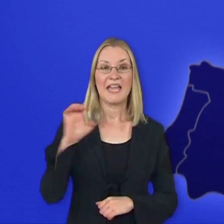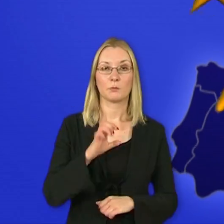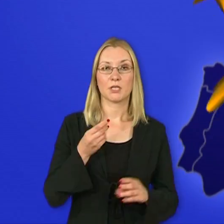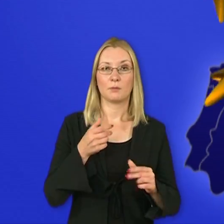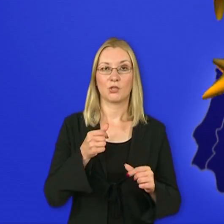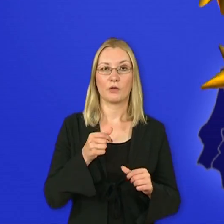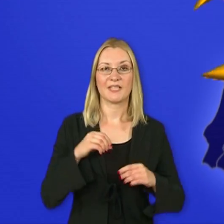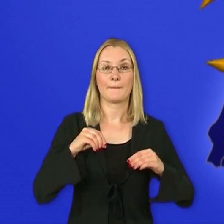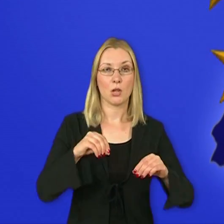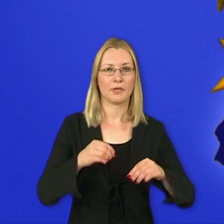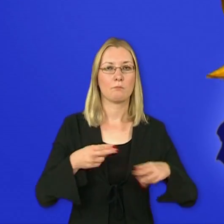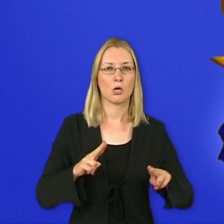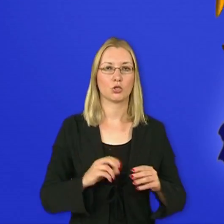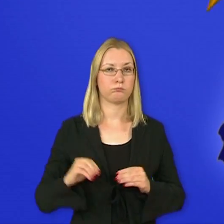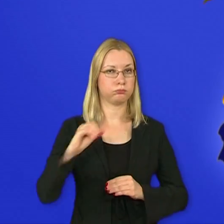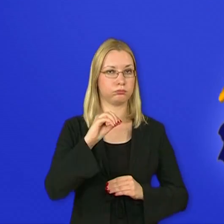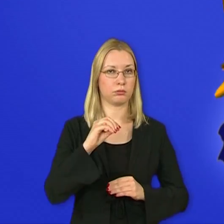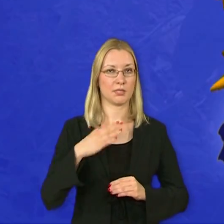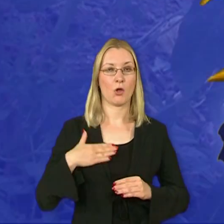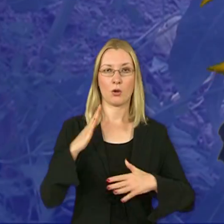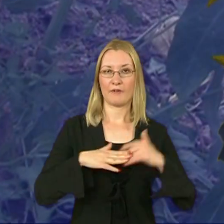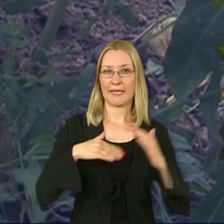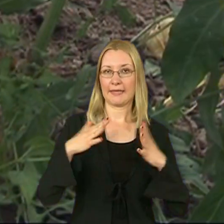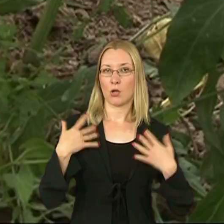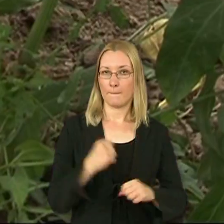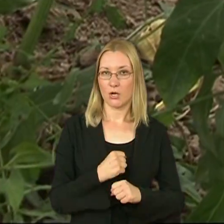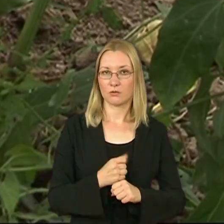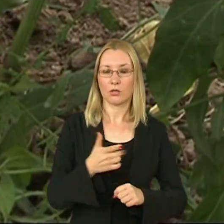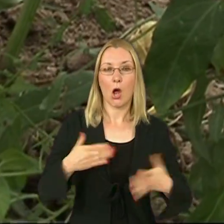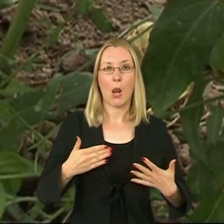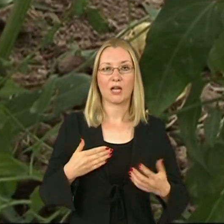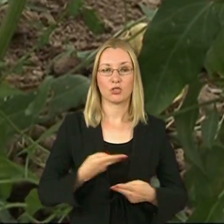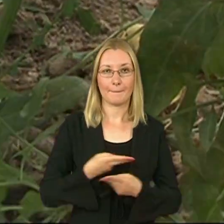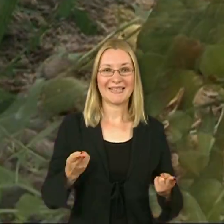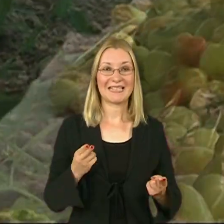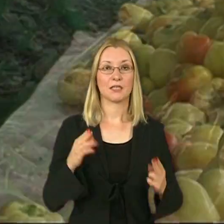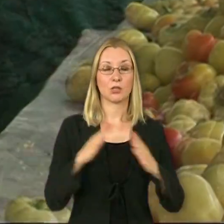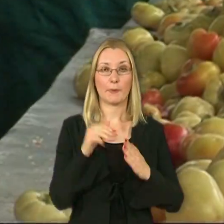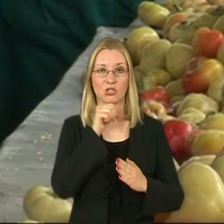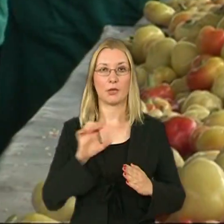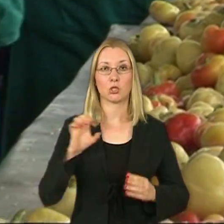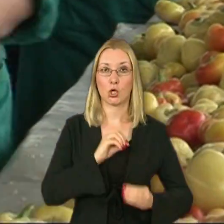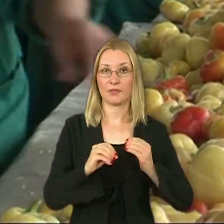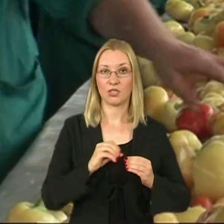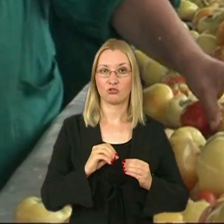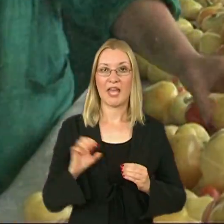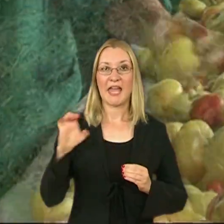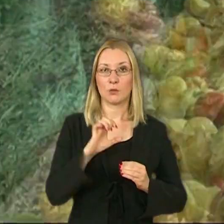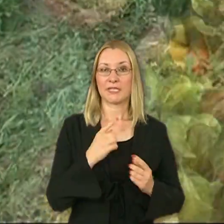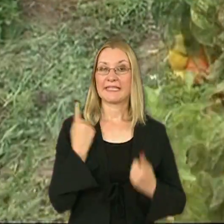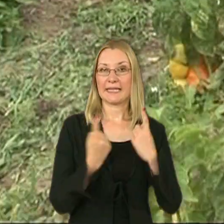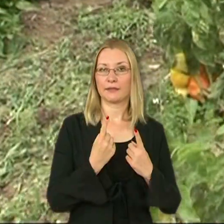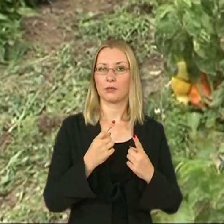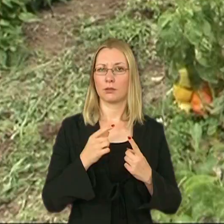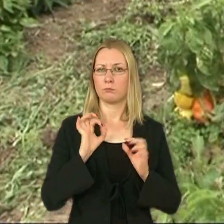Europskim novcem, mali poljoprivrednici moći će povećati kvalitetu svojih proizvoda. To će olakšati njihovo plasiranje na domaće i europsko tržište, a